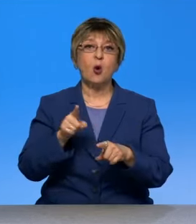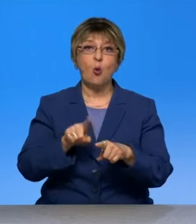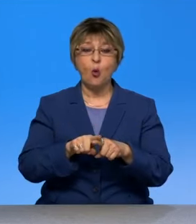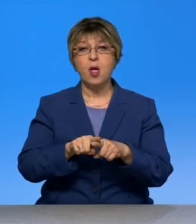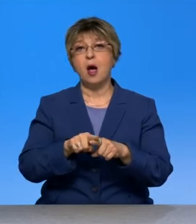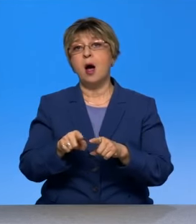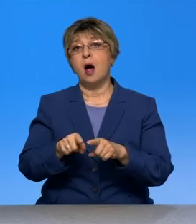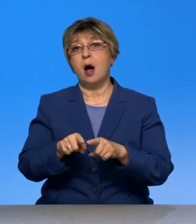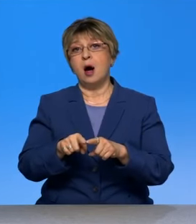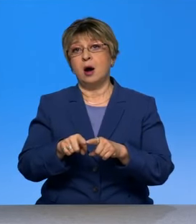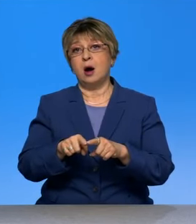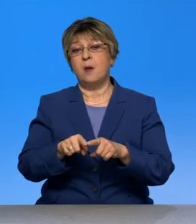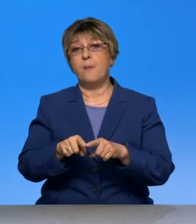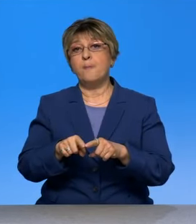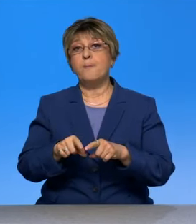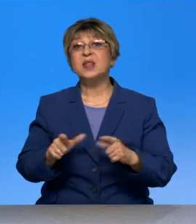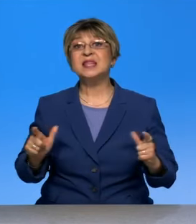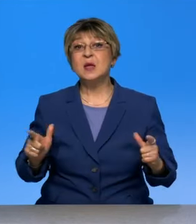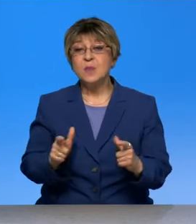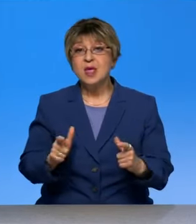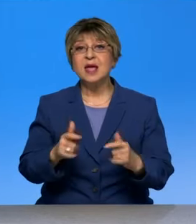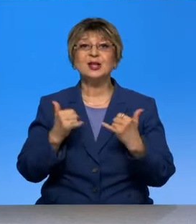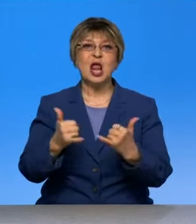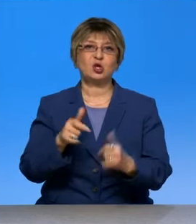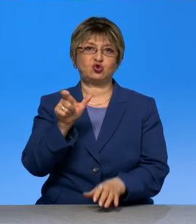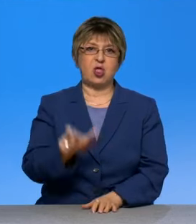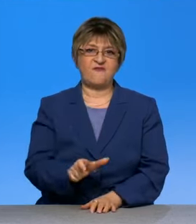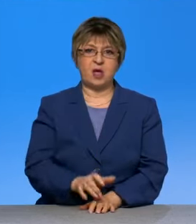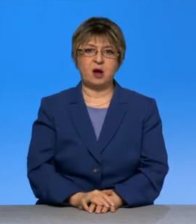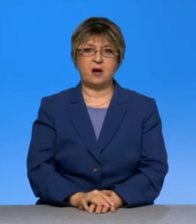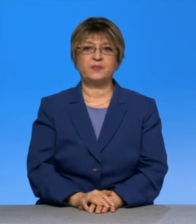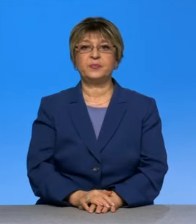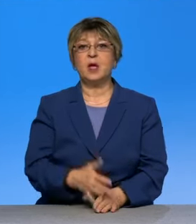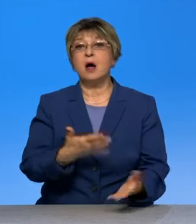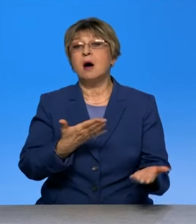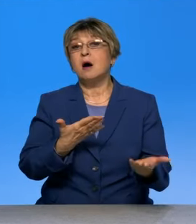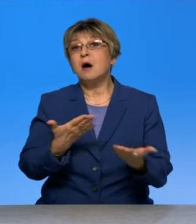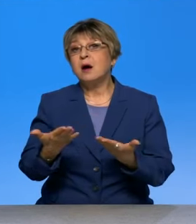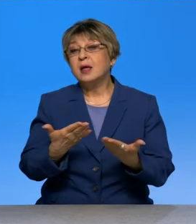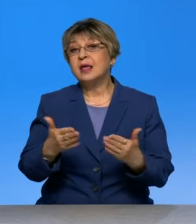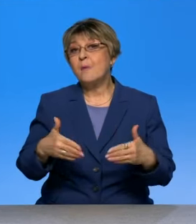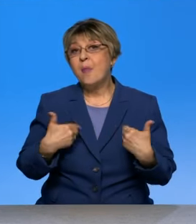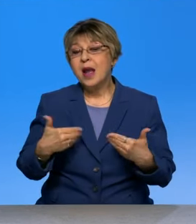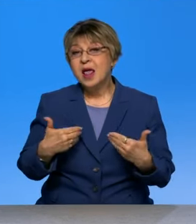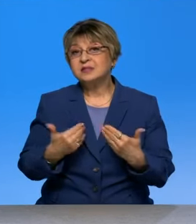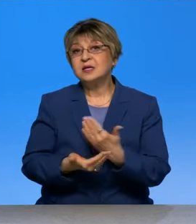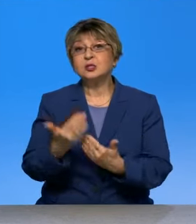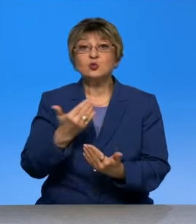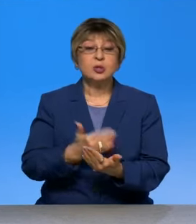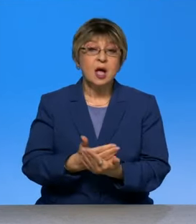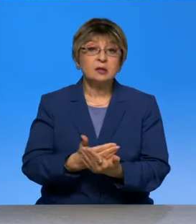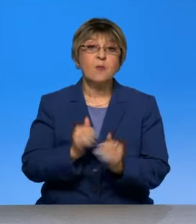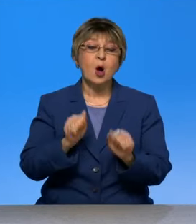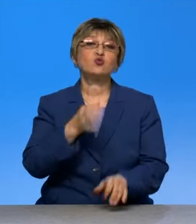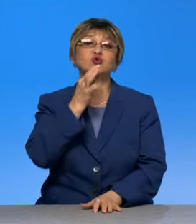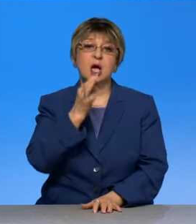что может давать пандемия для человека. И, конечно, если взять, какие уроки есть полезные и неполезные, то могу